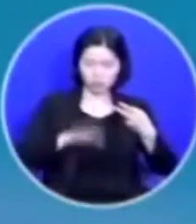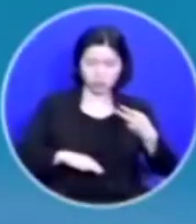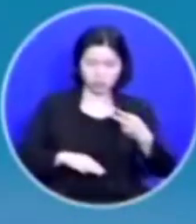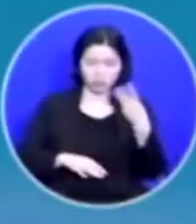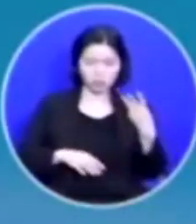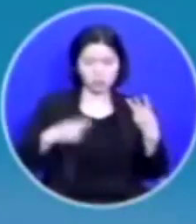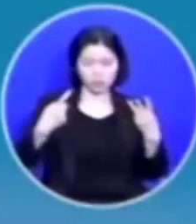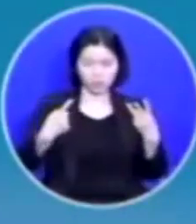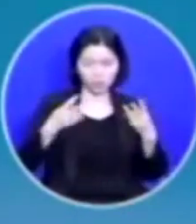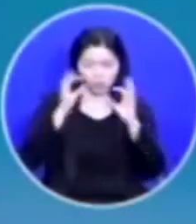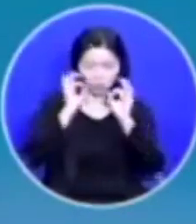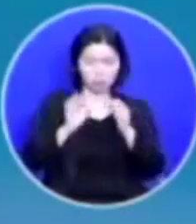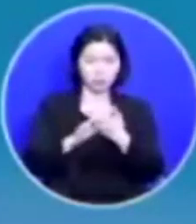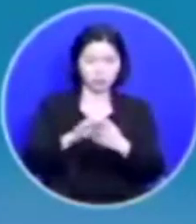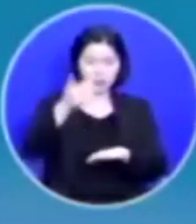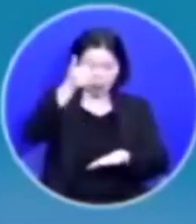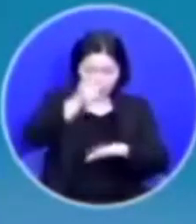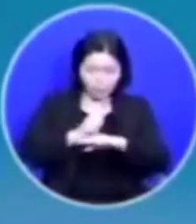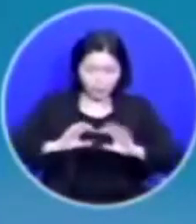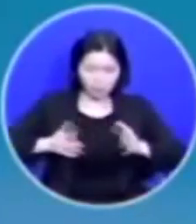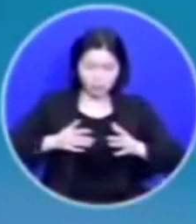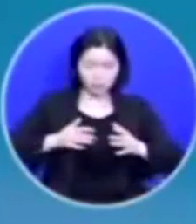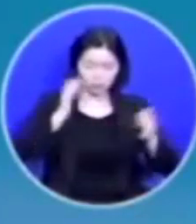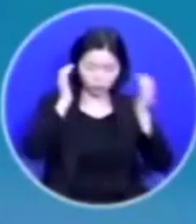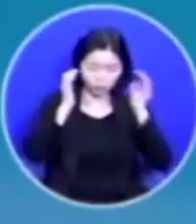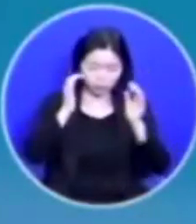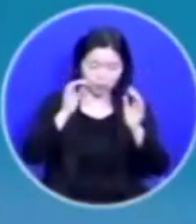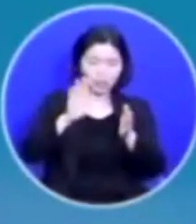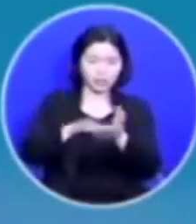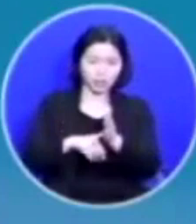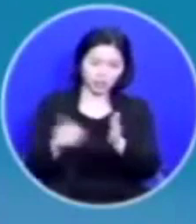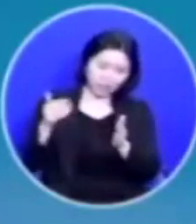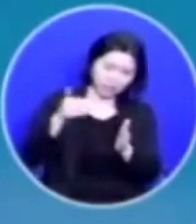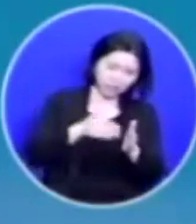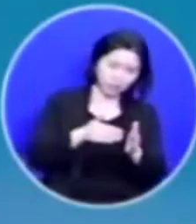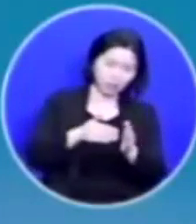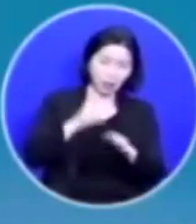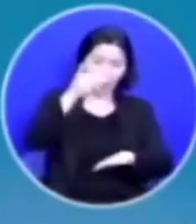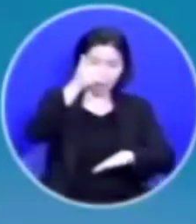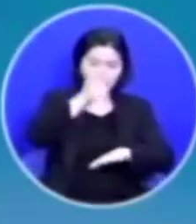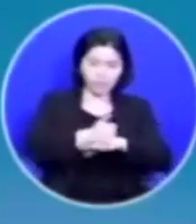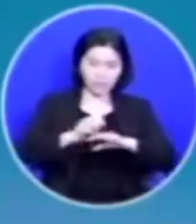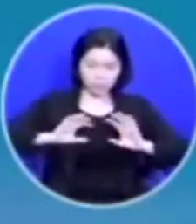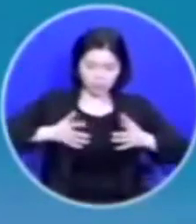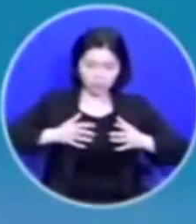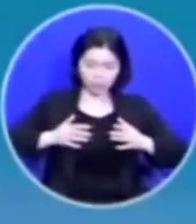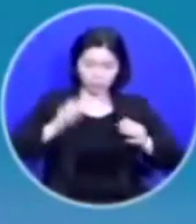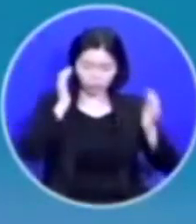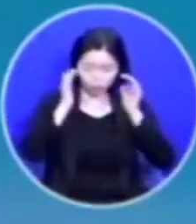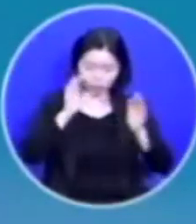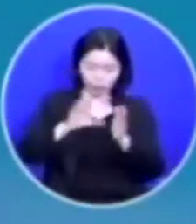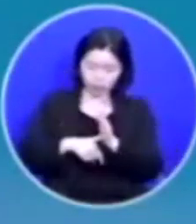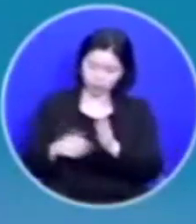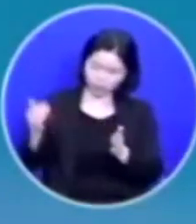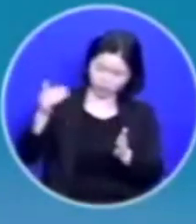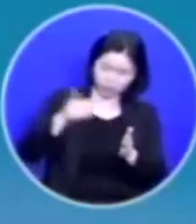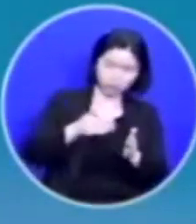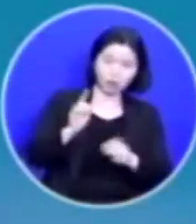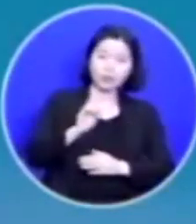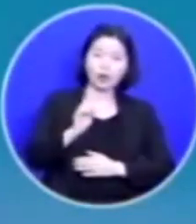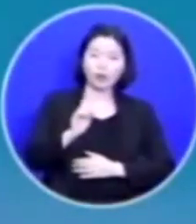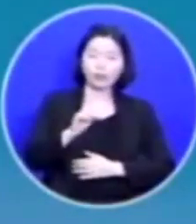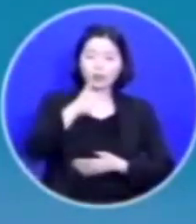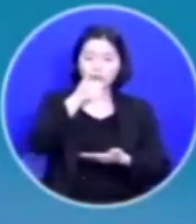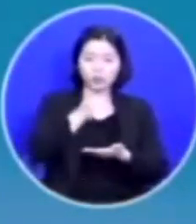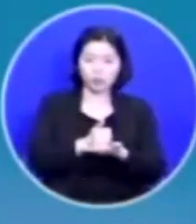보면 말세에 고통하는 때가 이를 것이라 말세에 고통하는 때가 이를 거예요 그런데 어떤